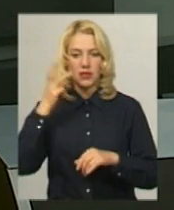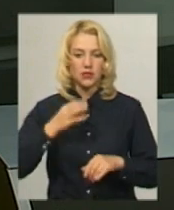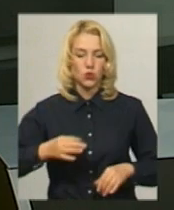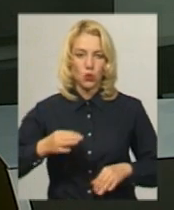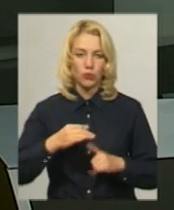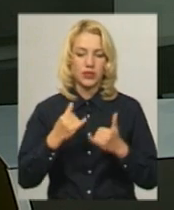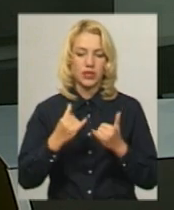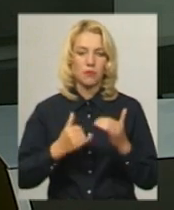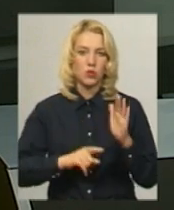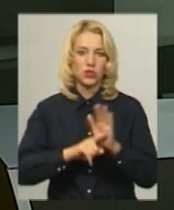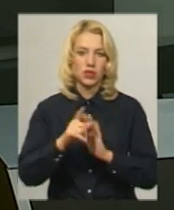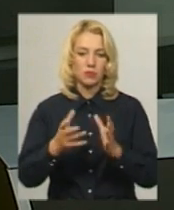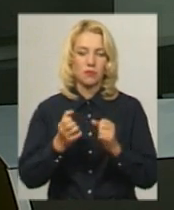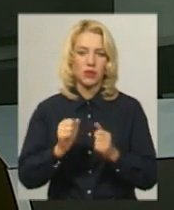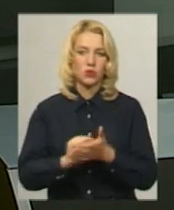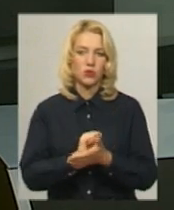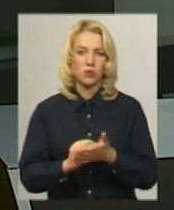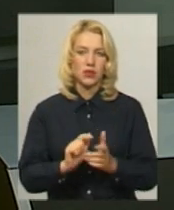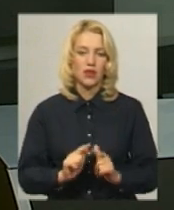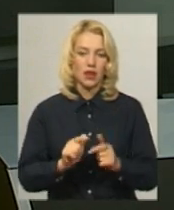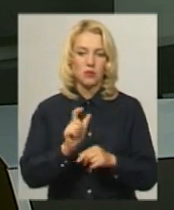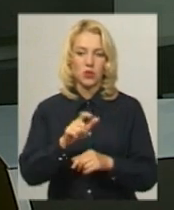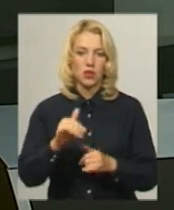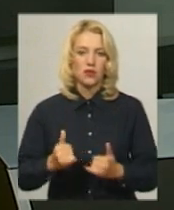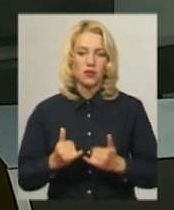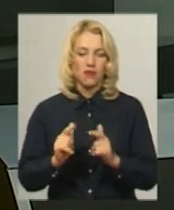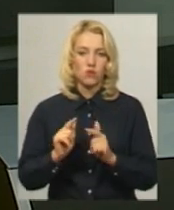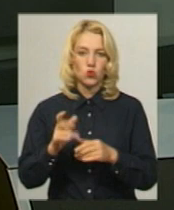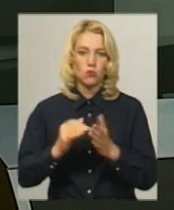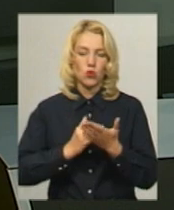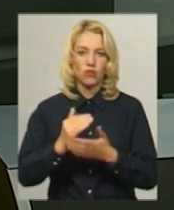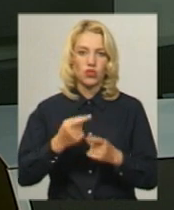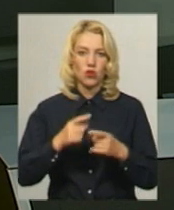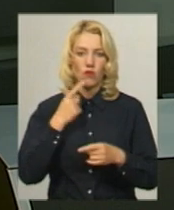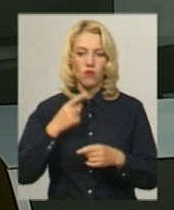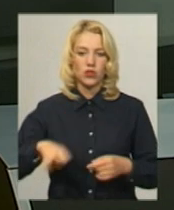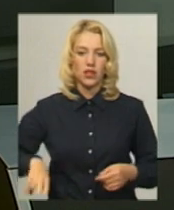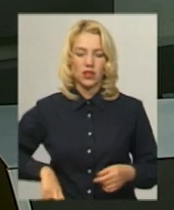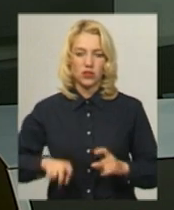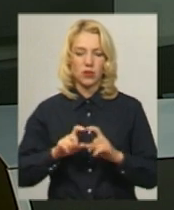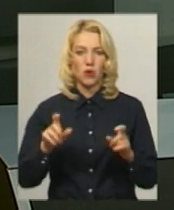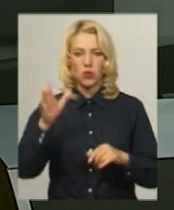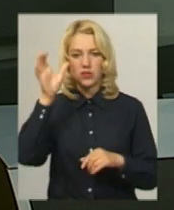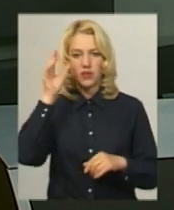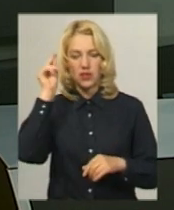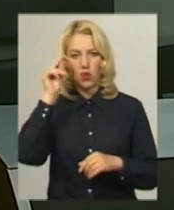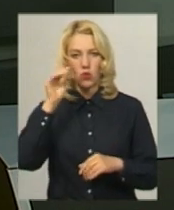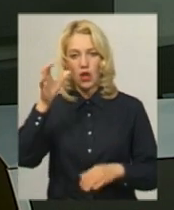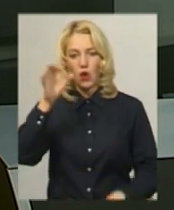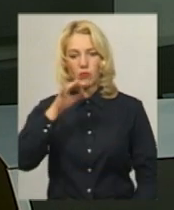області сьогодні почали приймати документи абітурієнтів для вступу у виші, каже директор Департаменту освіти і науки